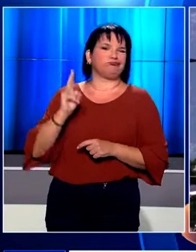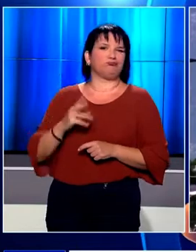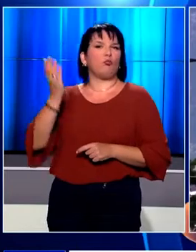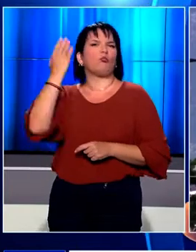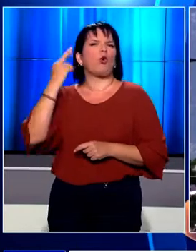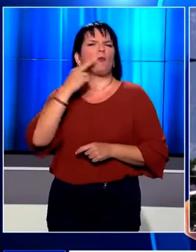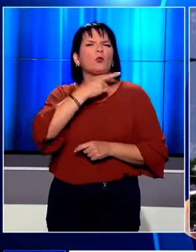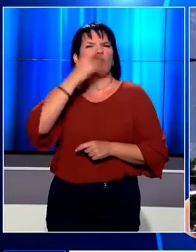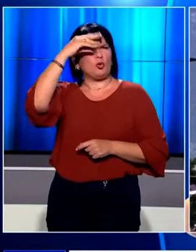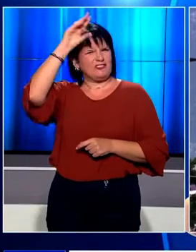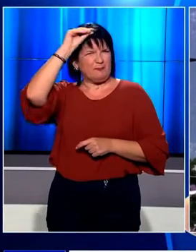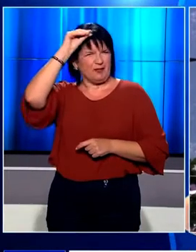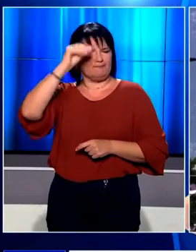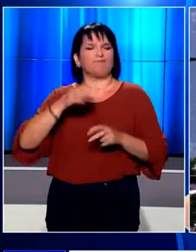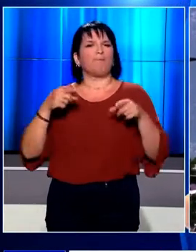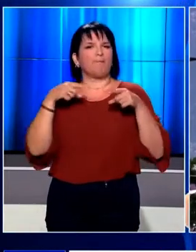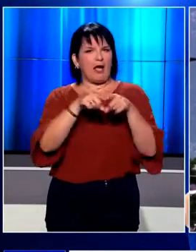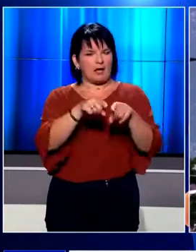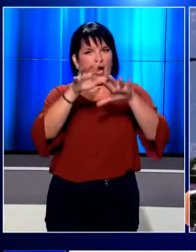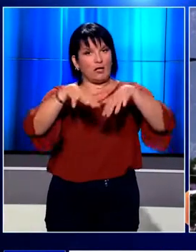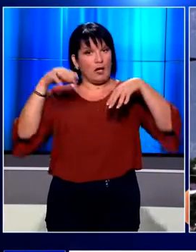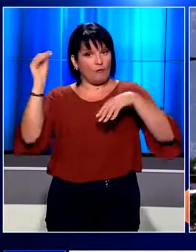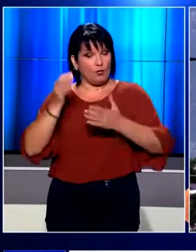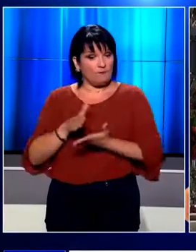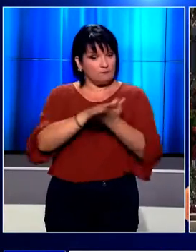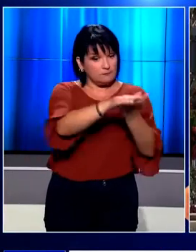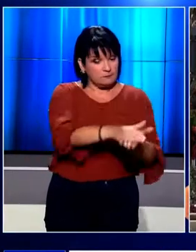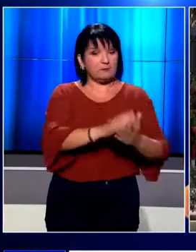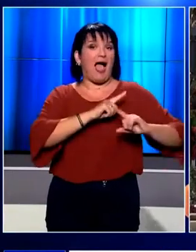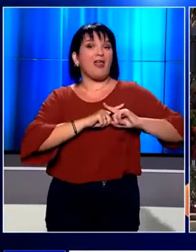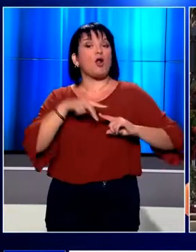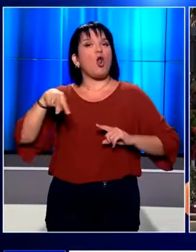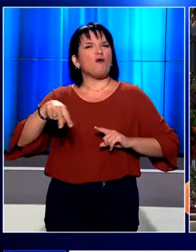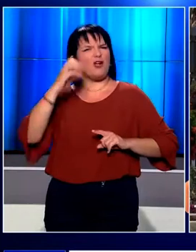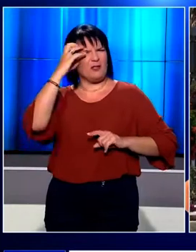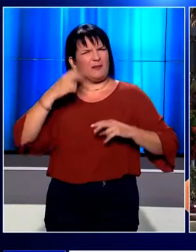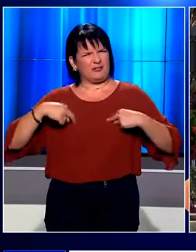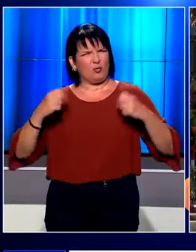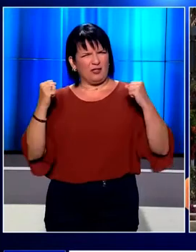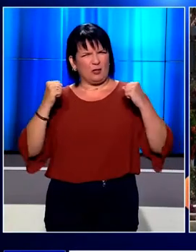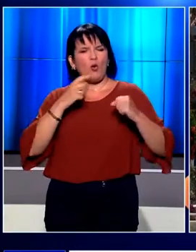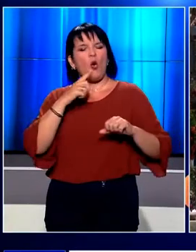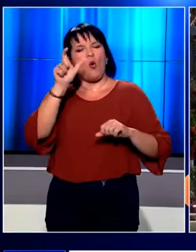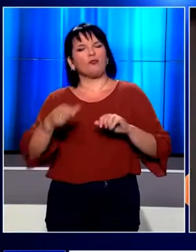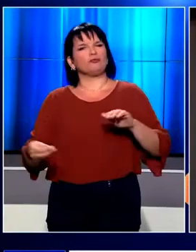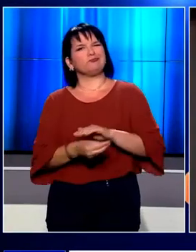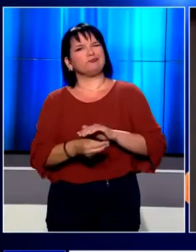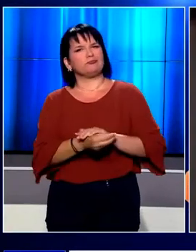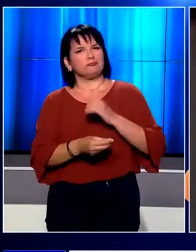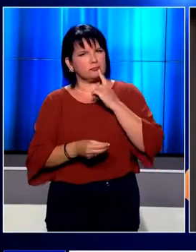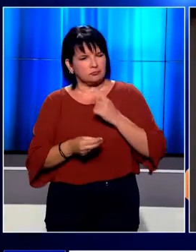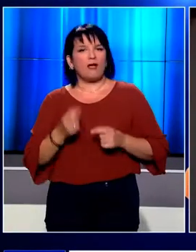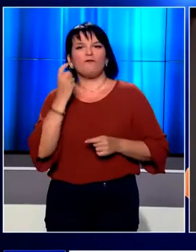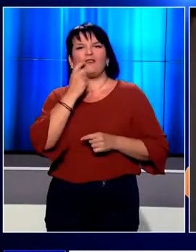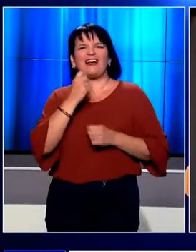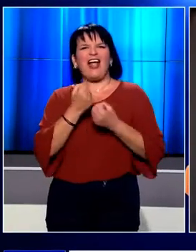Πρωθυπουργού Αλέξη Τσίπρα. Παράλληλα, στη Βουλή έφτασε ο φάκελος του Ανδρέα Λοβέρδου με την κατηγορία της παθητικής δωροδοκίας, με τη